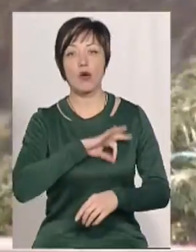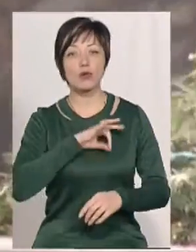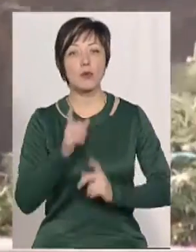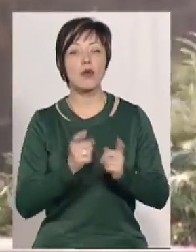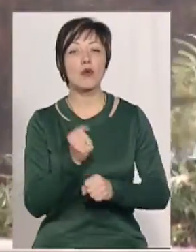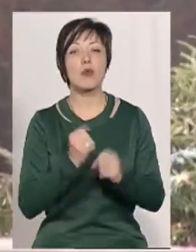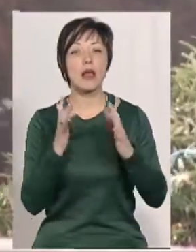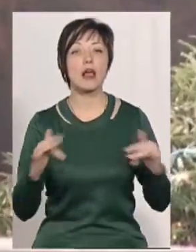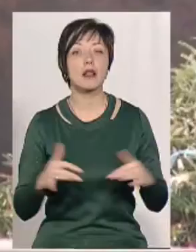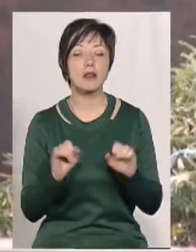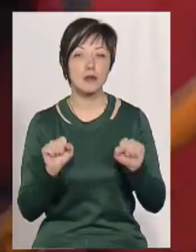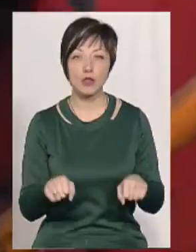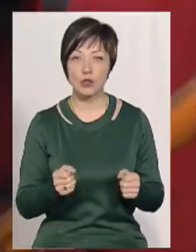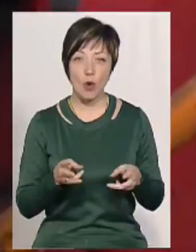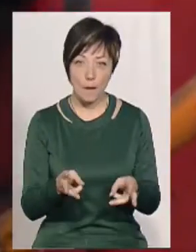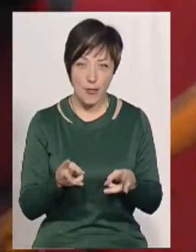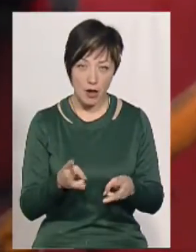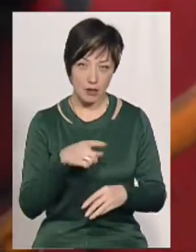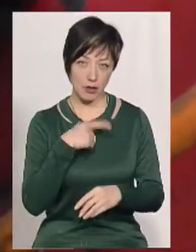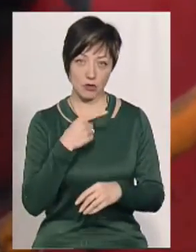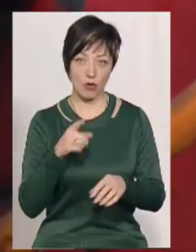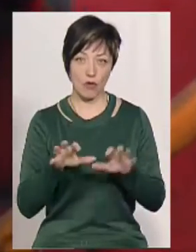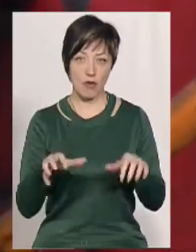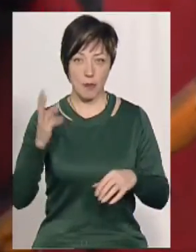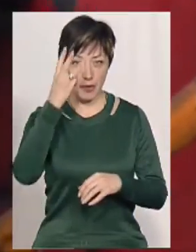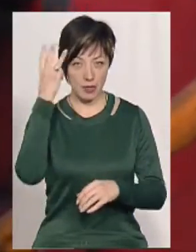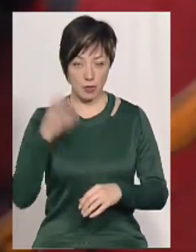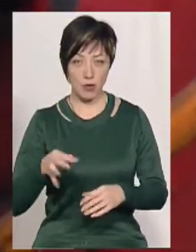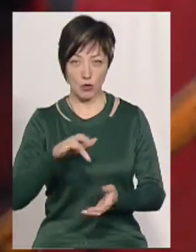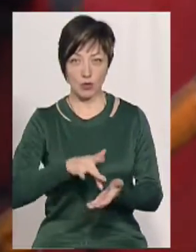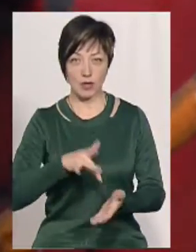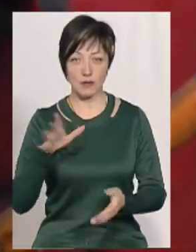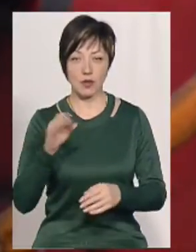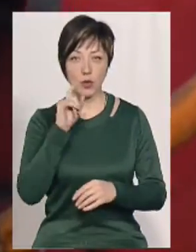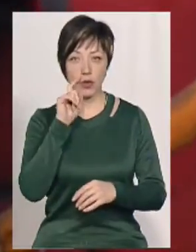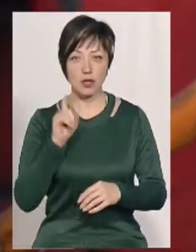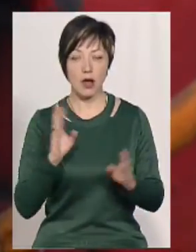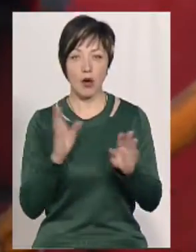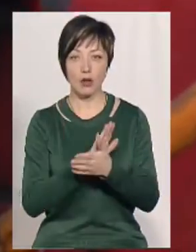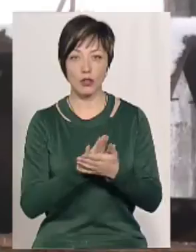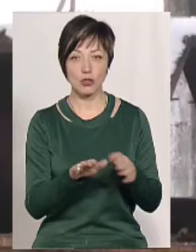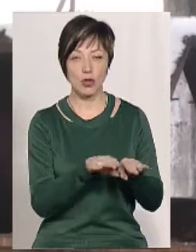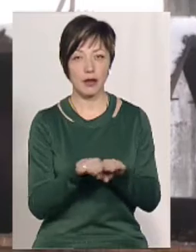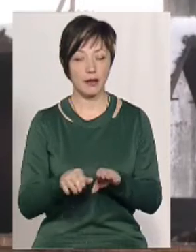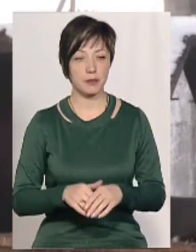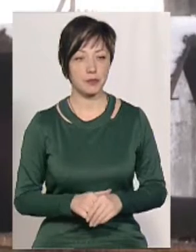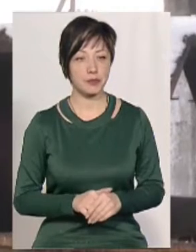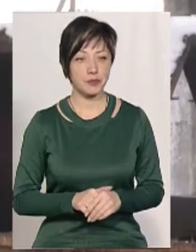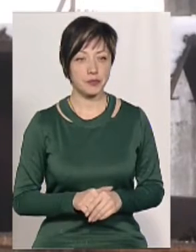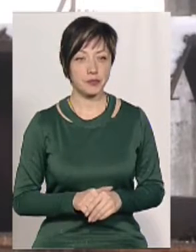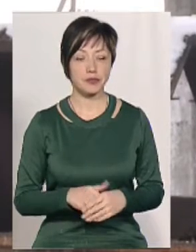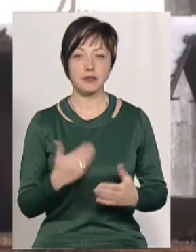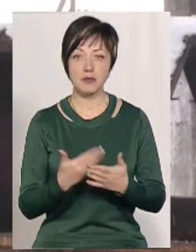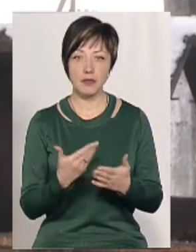перероблені ялинки можна не лише для опалювання, каже голова Хмельницького обласного осередку Всеукраїнської екологічної ліги Наталія Міронова.